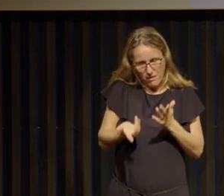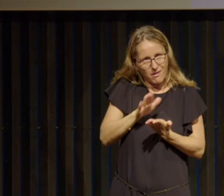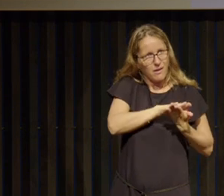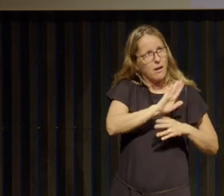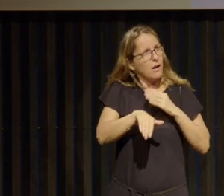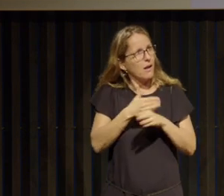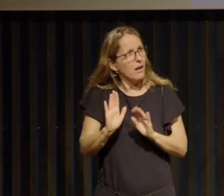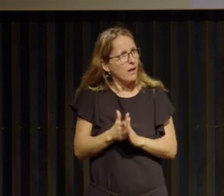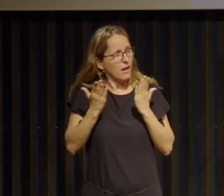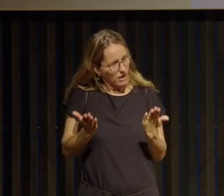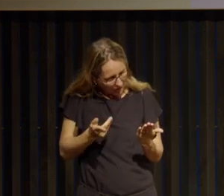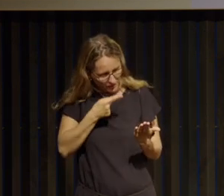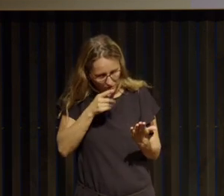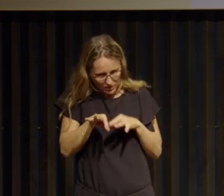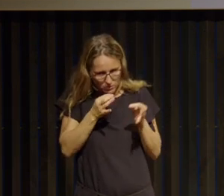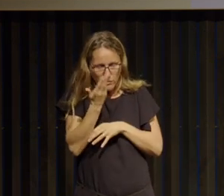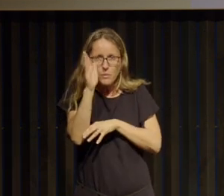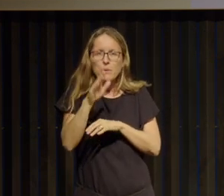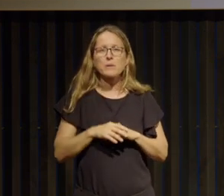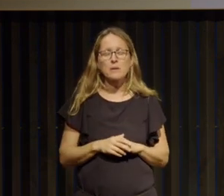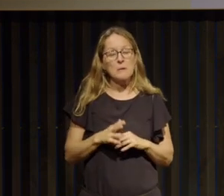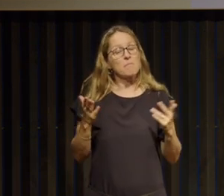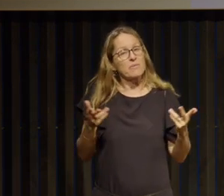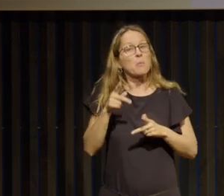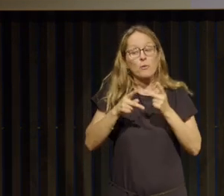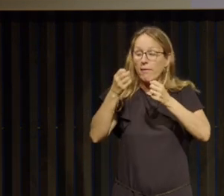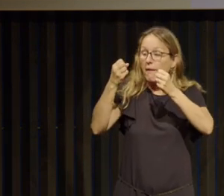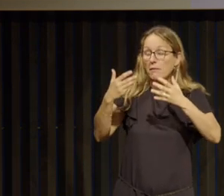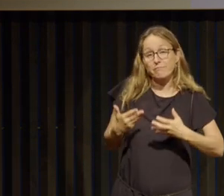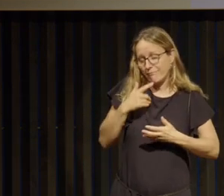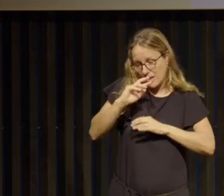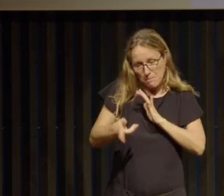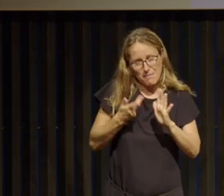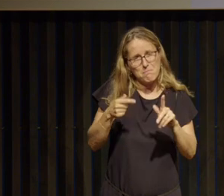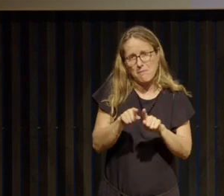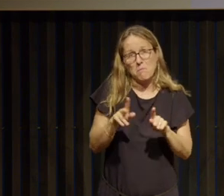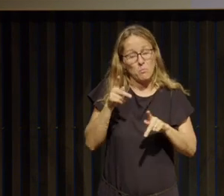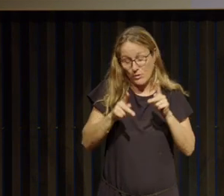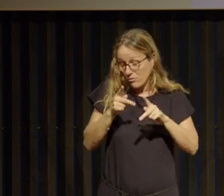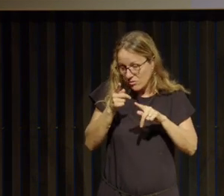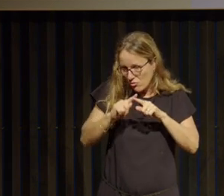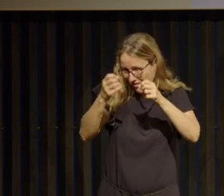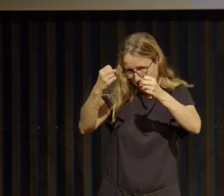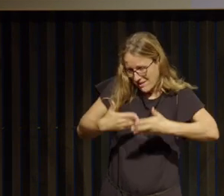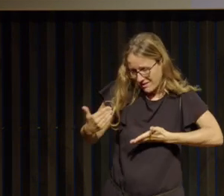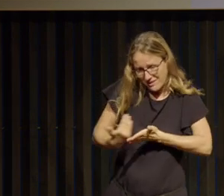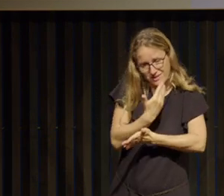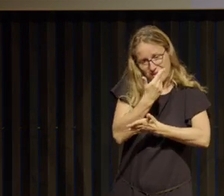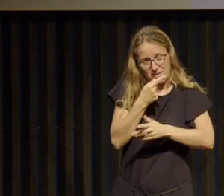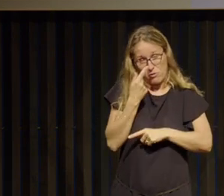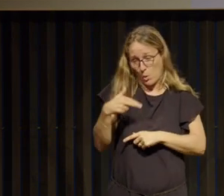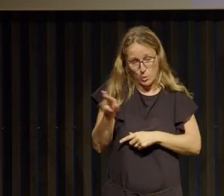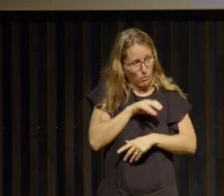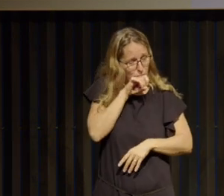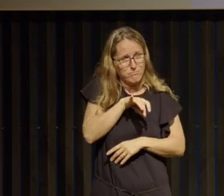choses s'il y a une rechute bon probablement parce qu'il a des facteurs qui font que à un moment donné mais c'est aussi parce que c'est